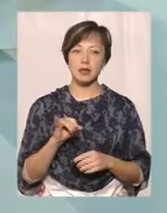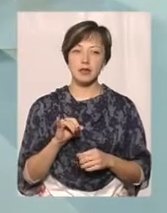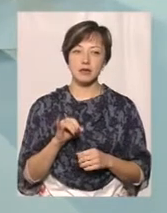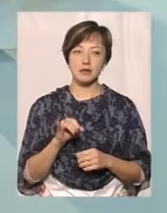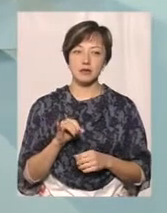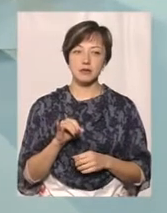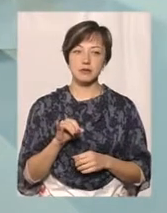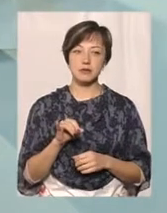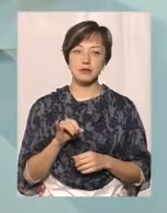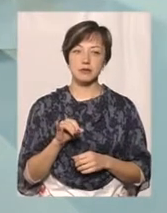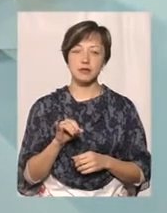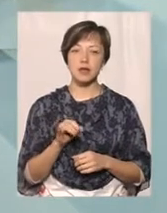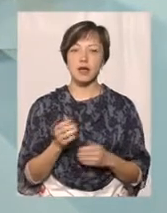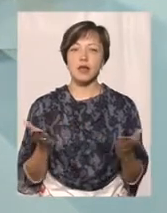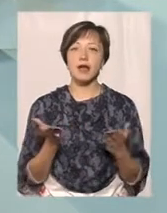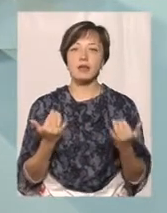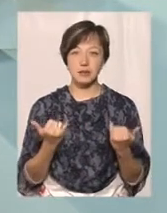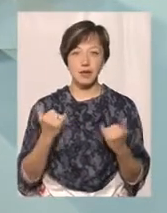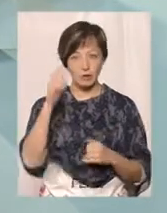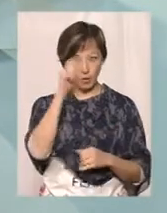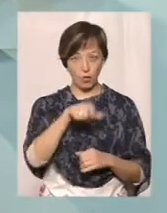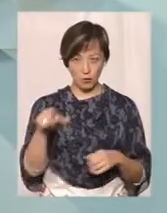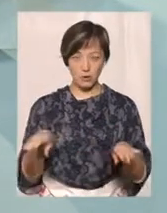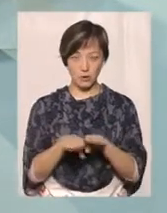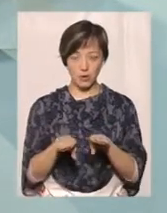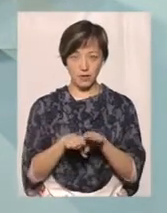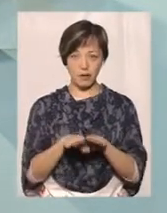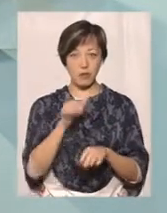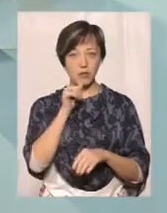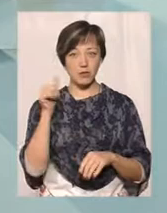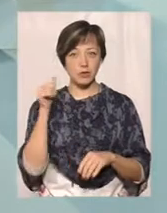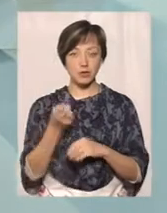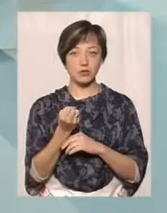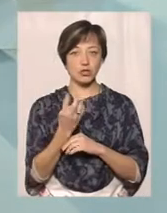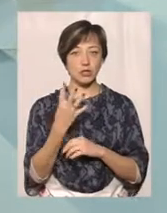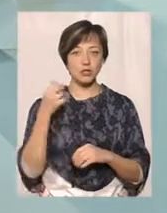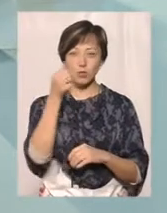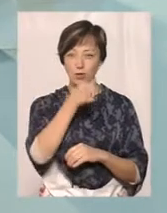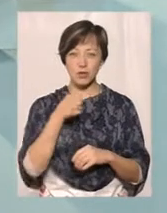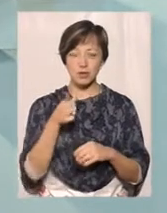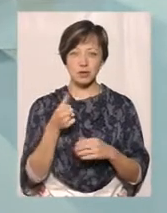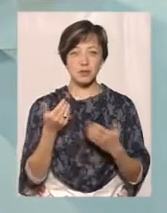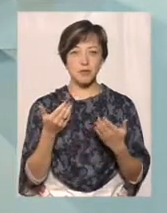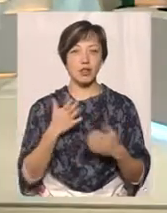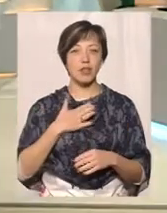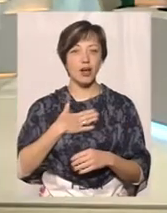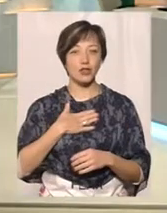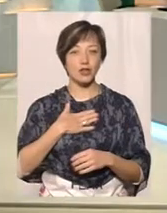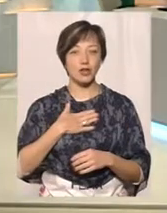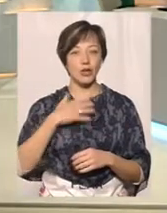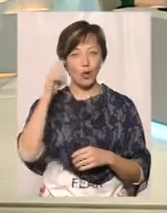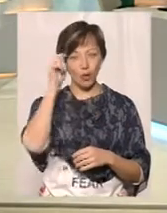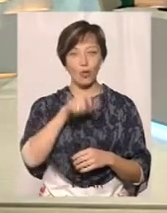І які зараз хлопці, порівняно з тим, які вони прийшли в 2014 році? Наші хлопці,